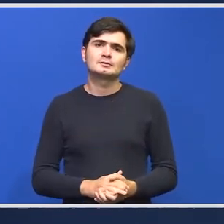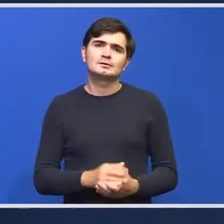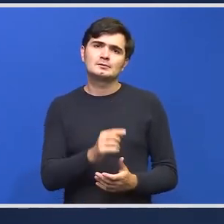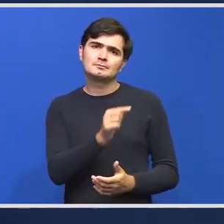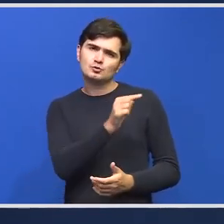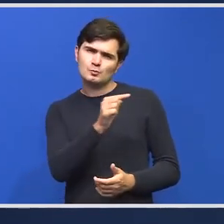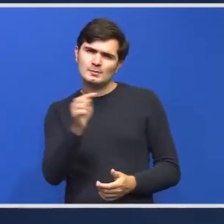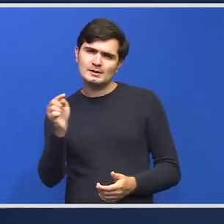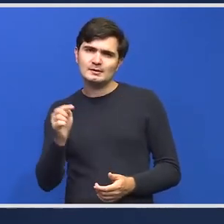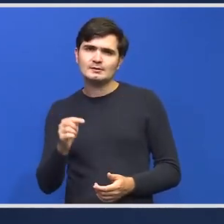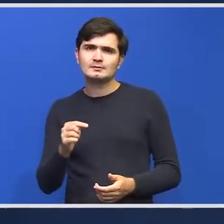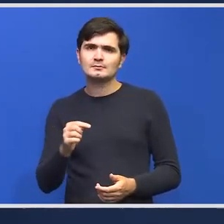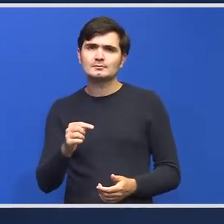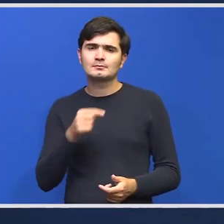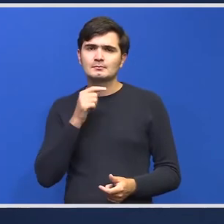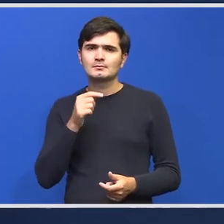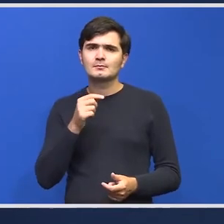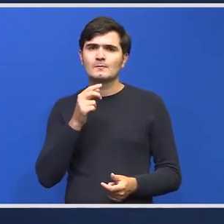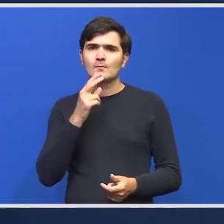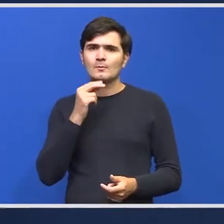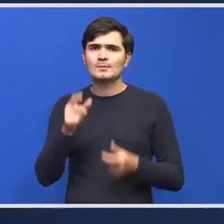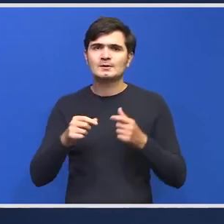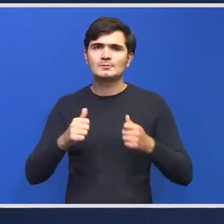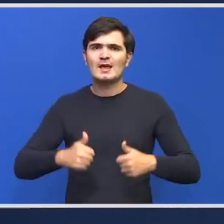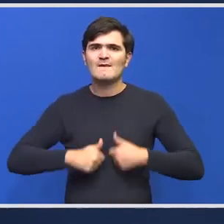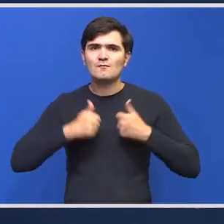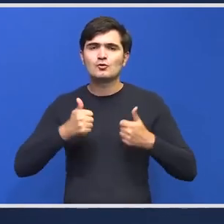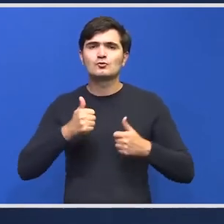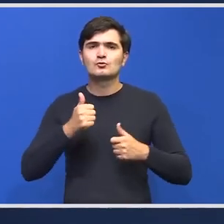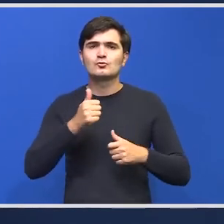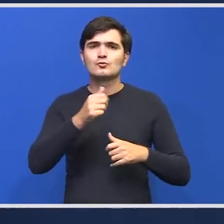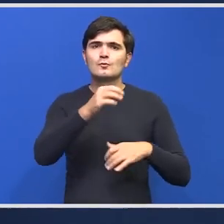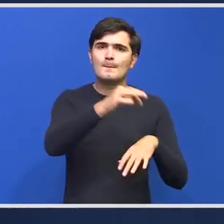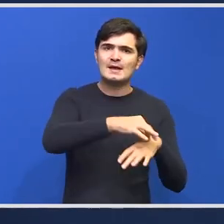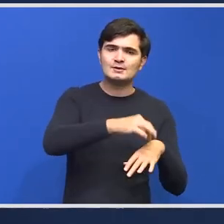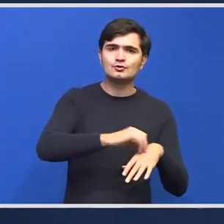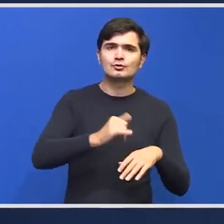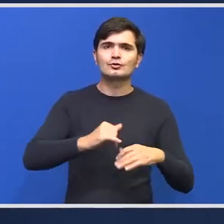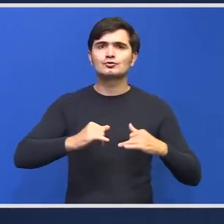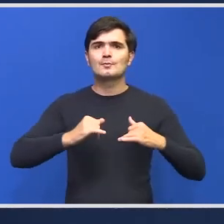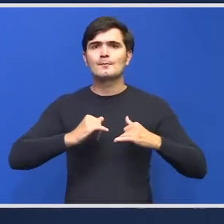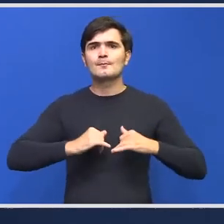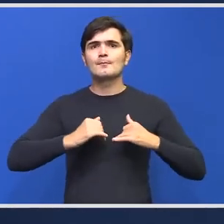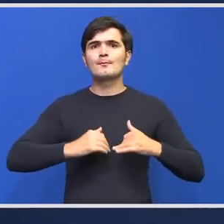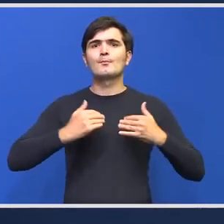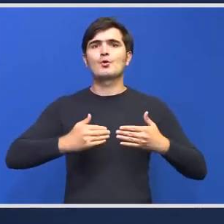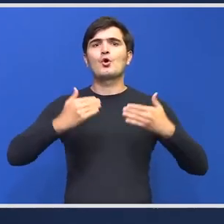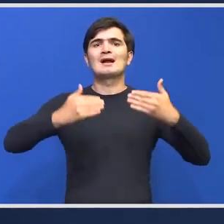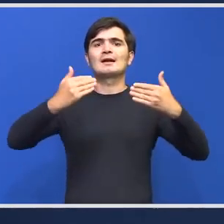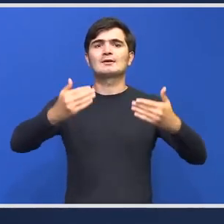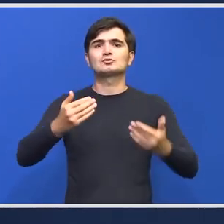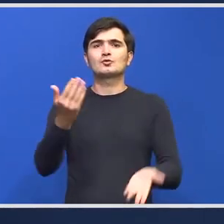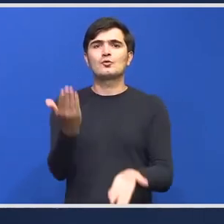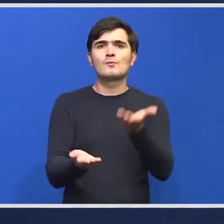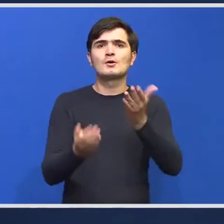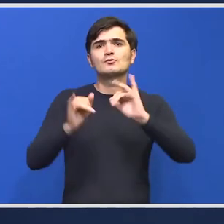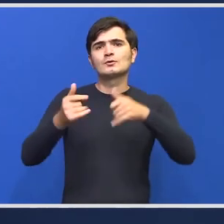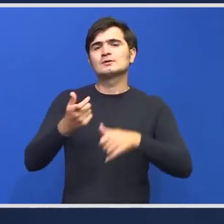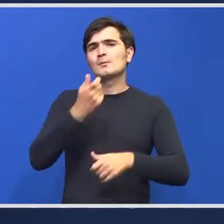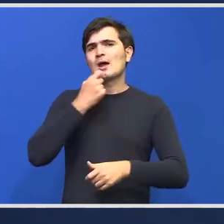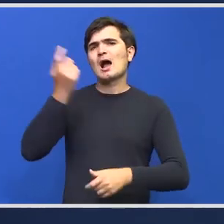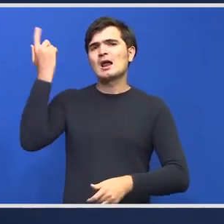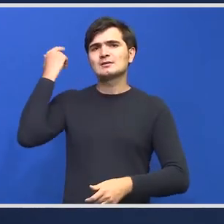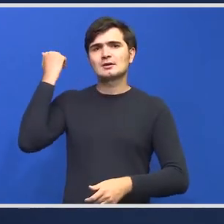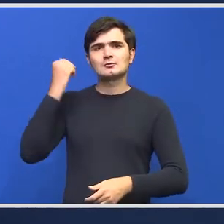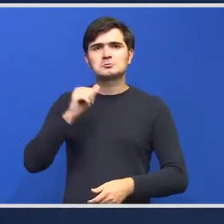subliniat este efortul medicilor și progresul față de ce se întâmpla în trecut nimeni nu a ascuns această